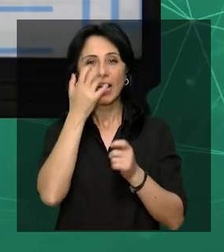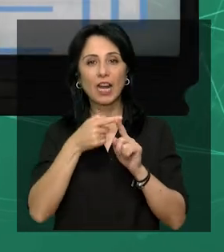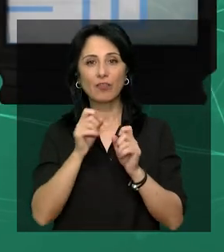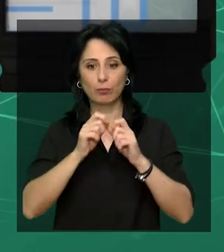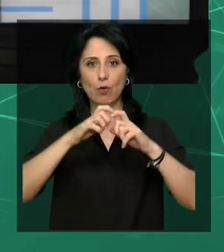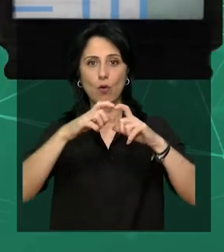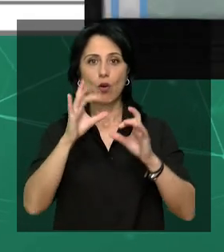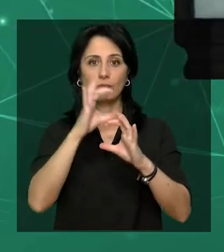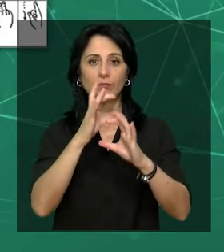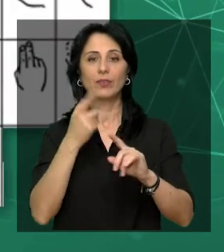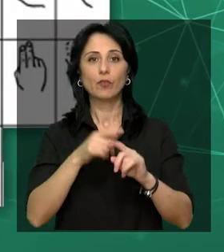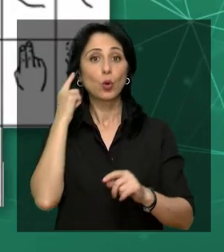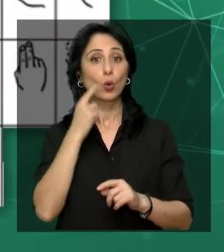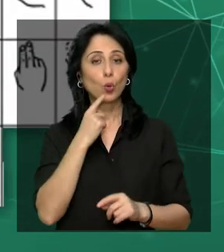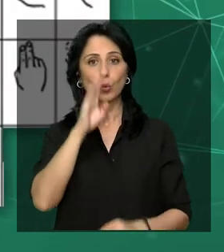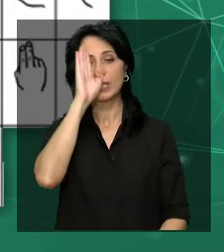վատթար լսողություն խուր և